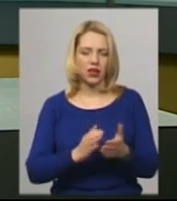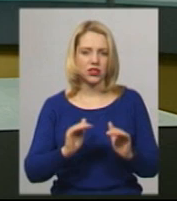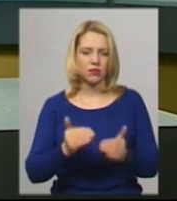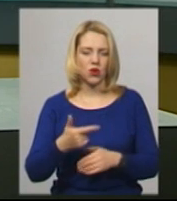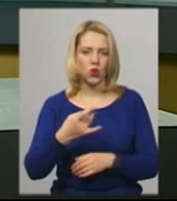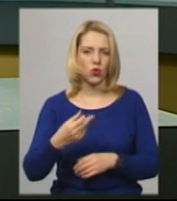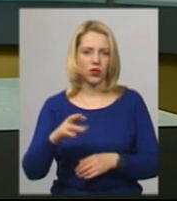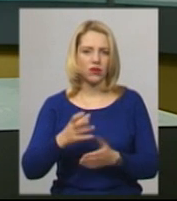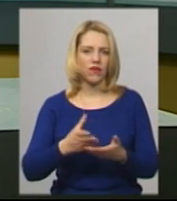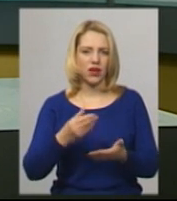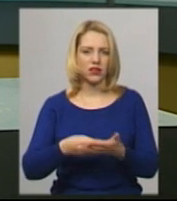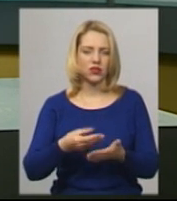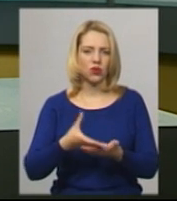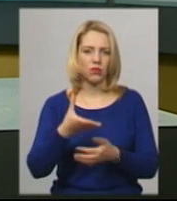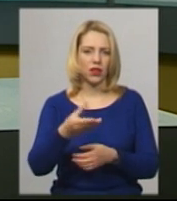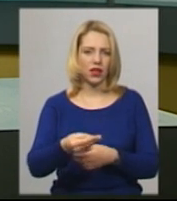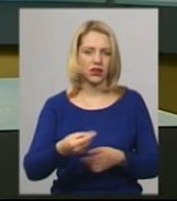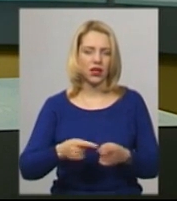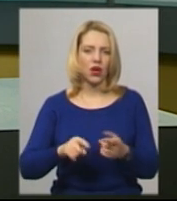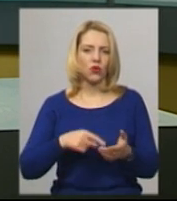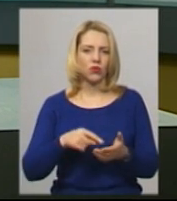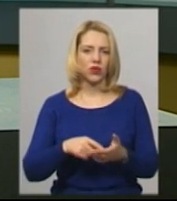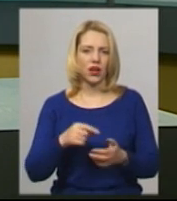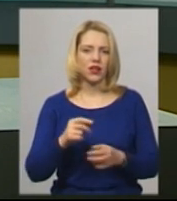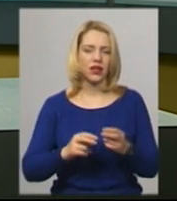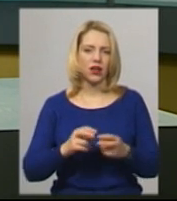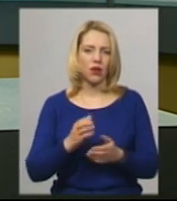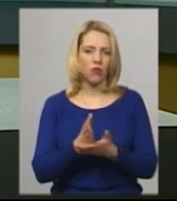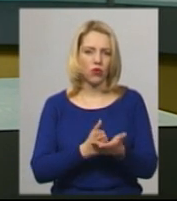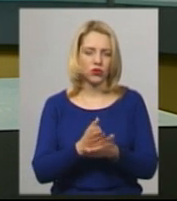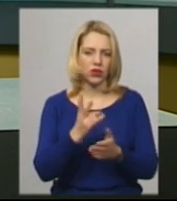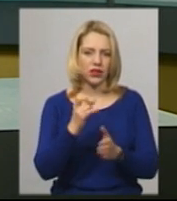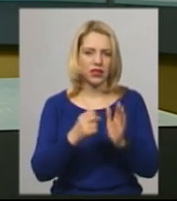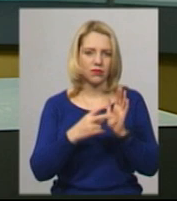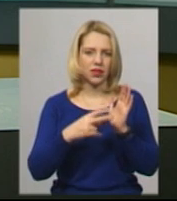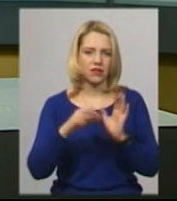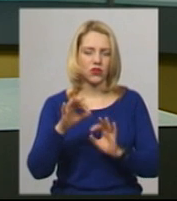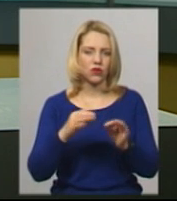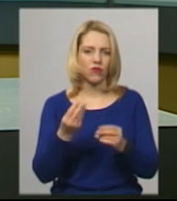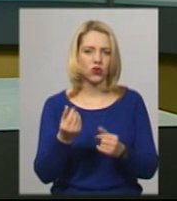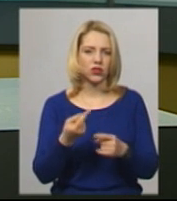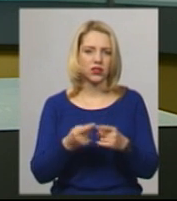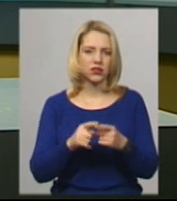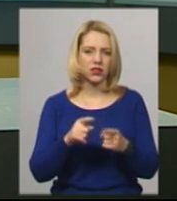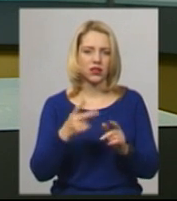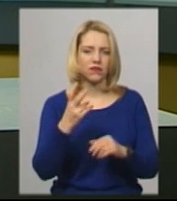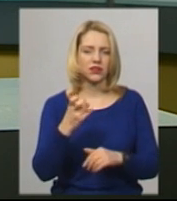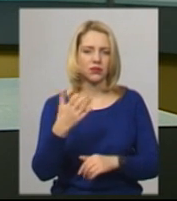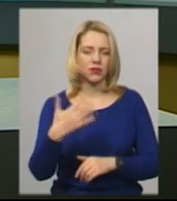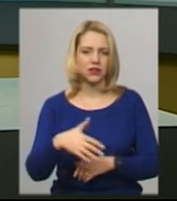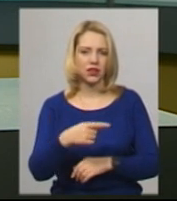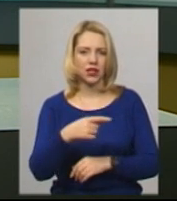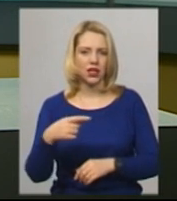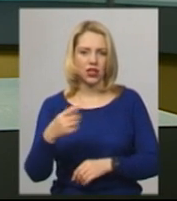вартість оплати комунальних послуг з теплопостачання на 17%, що у грошовому еквіваленті склало від 250 до